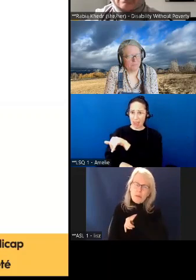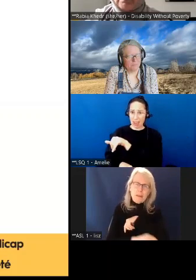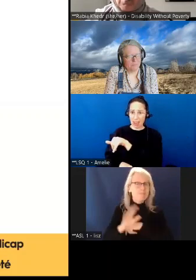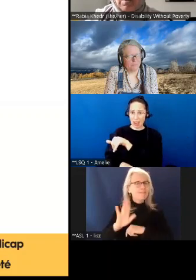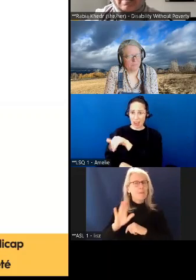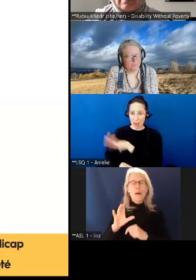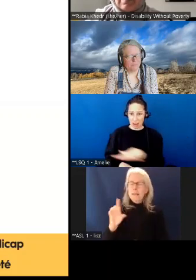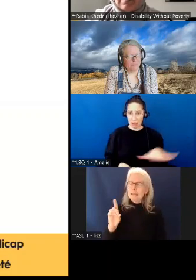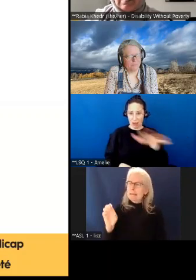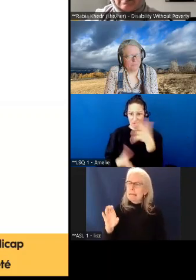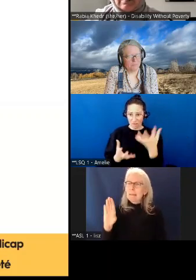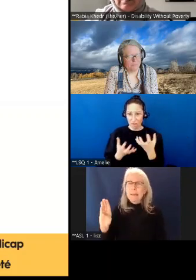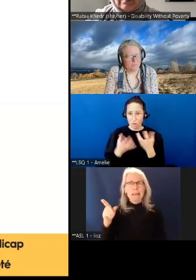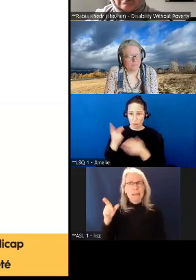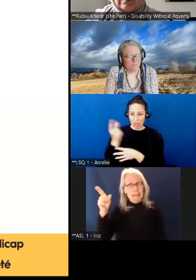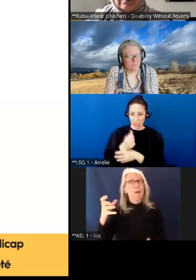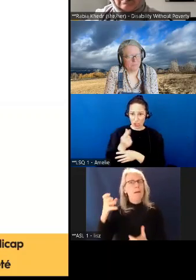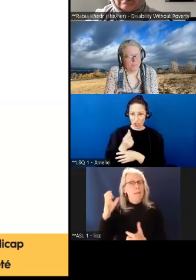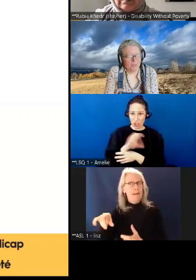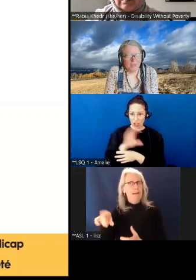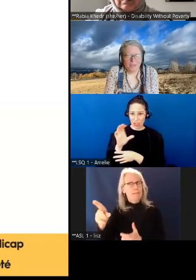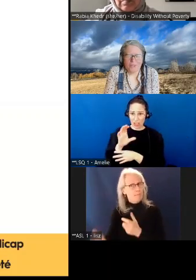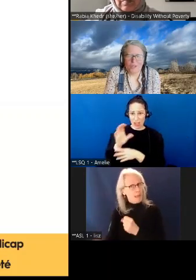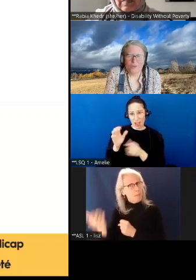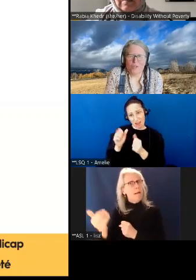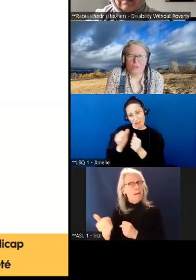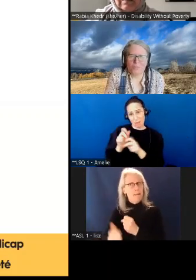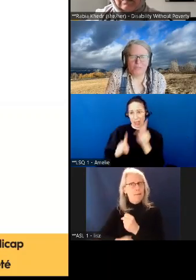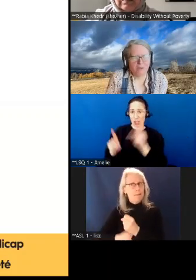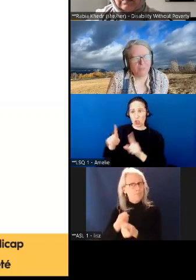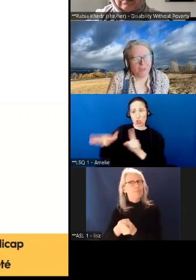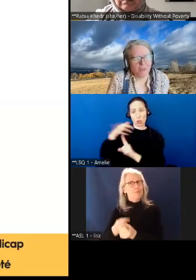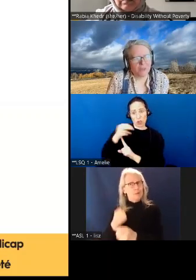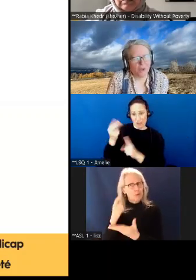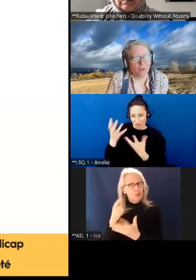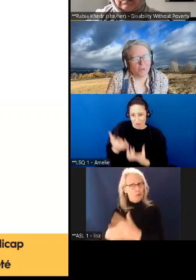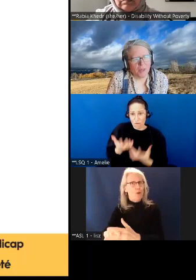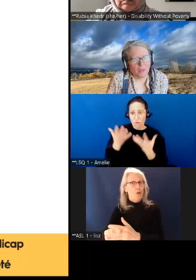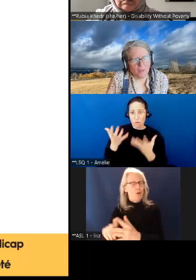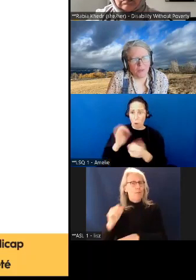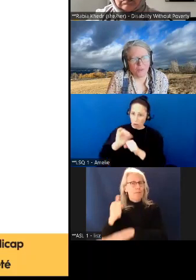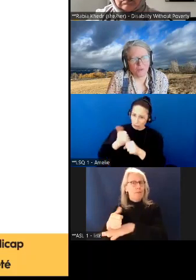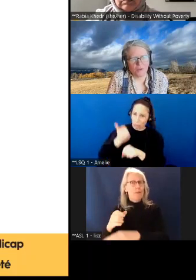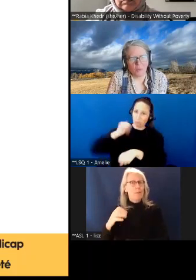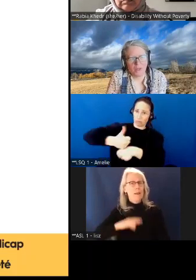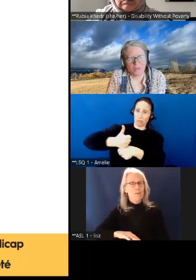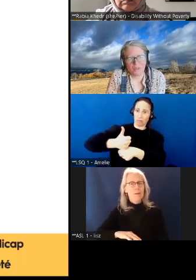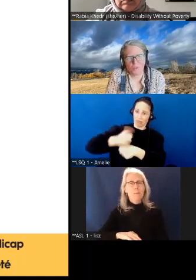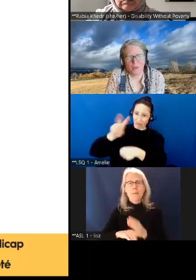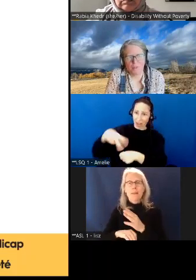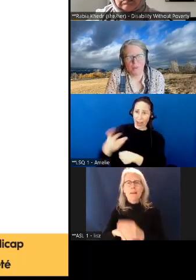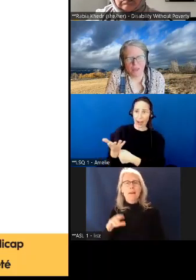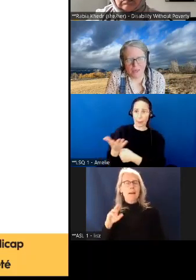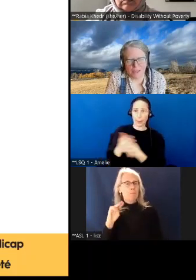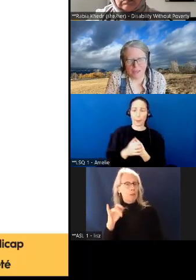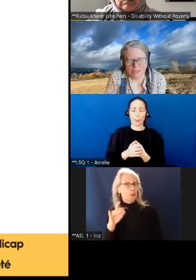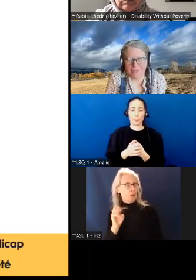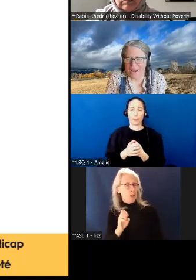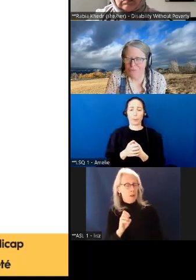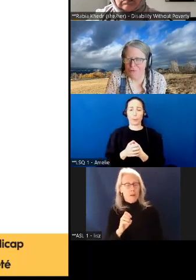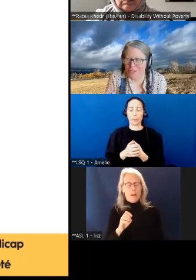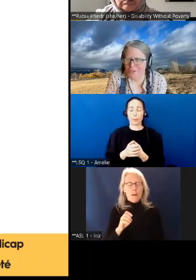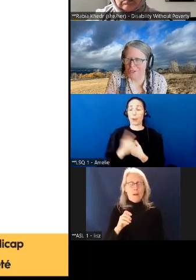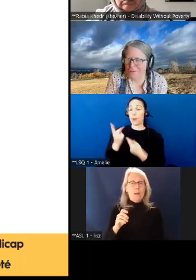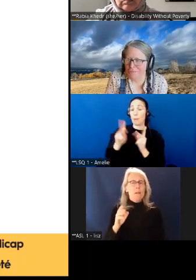prestation canadienne pour personnes vivant en situation de handicap soit mise en œuvre. Quelqu'un, Rabia, m'a